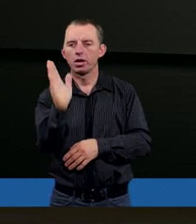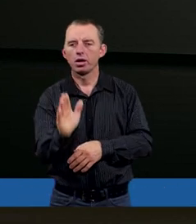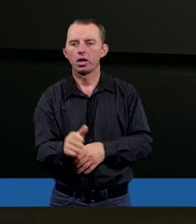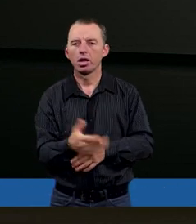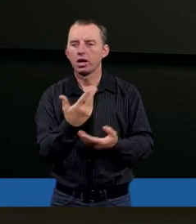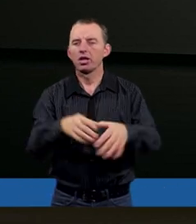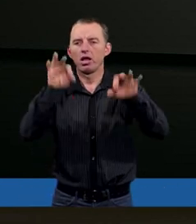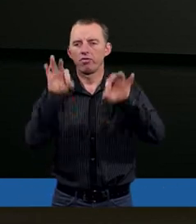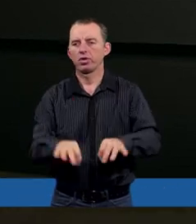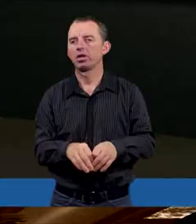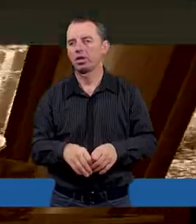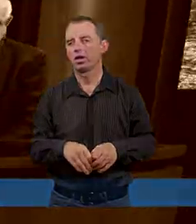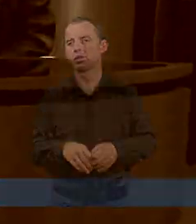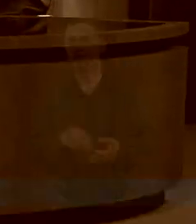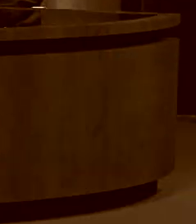niewinny na krew.